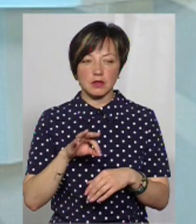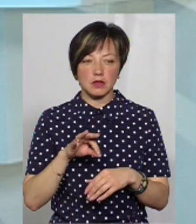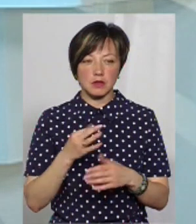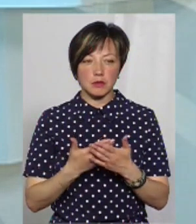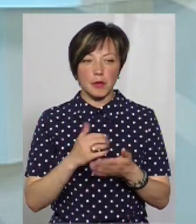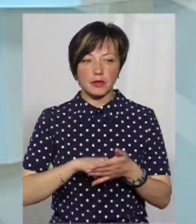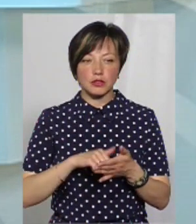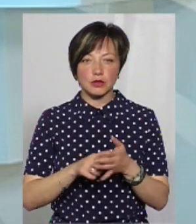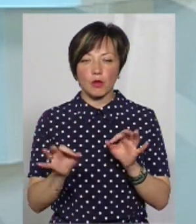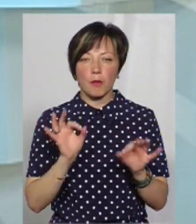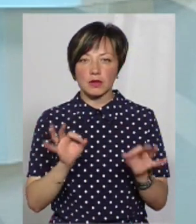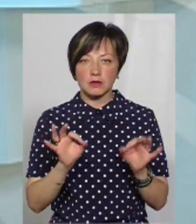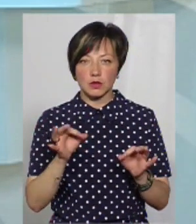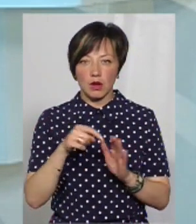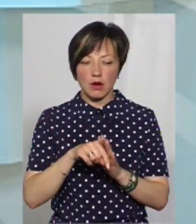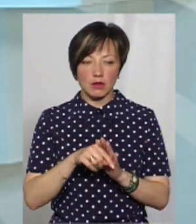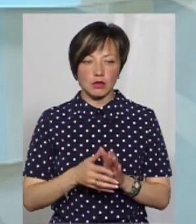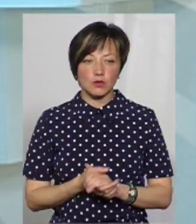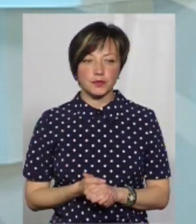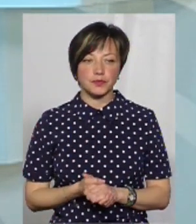причини об'єктивного характеру.